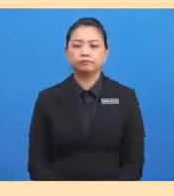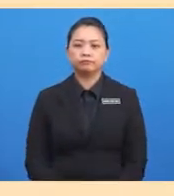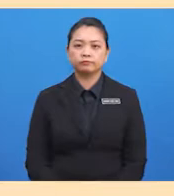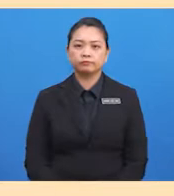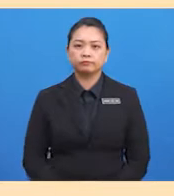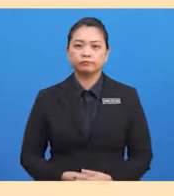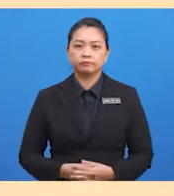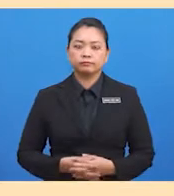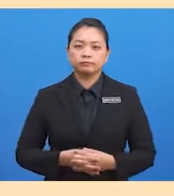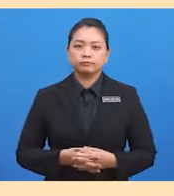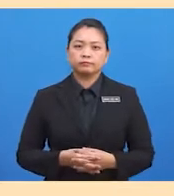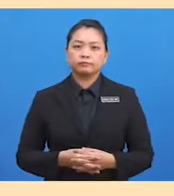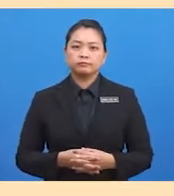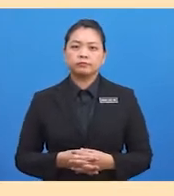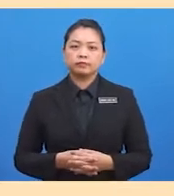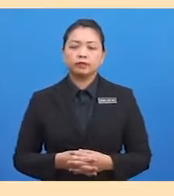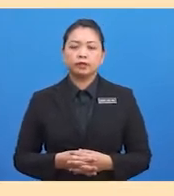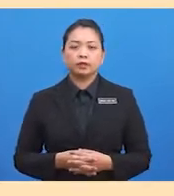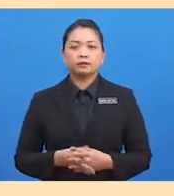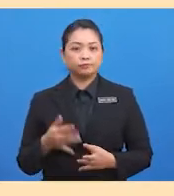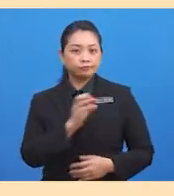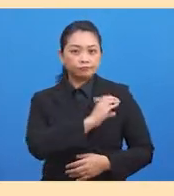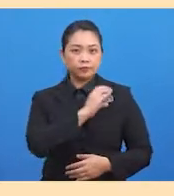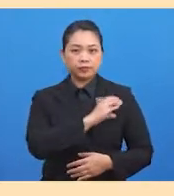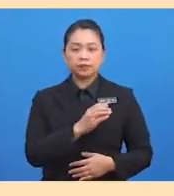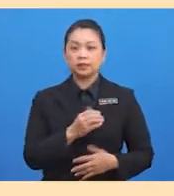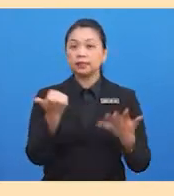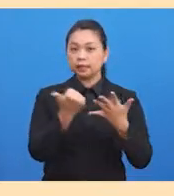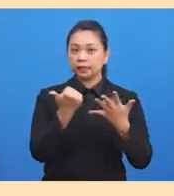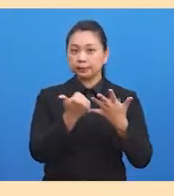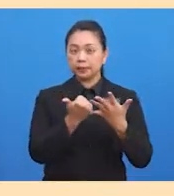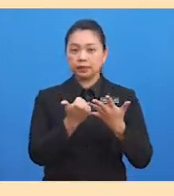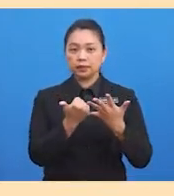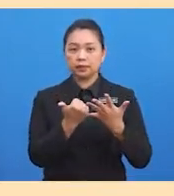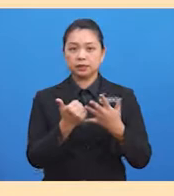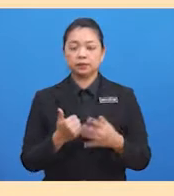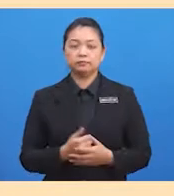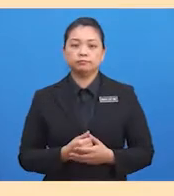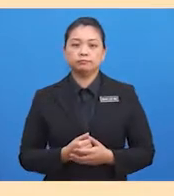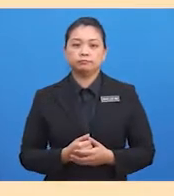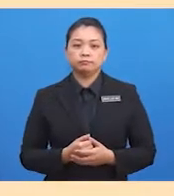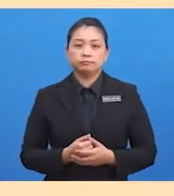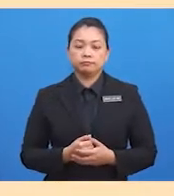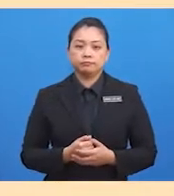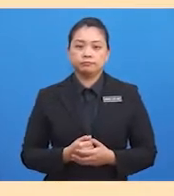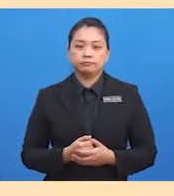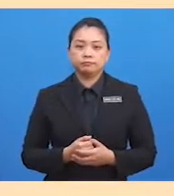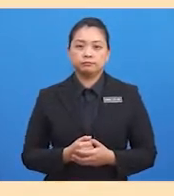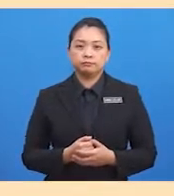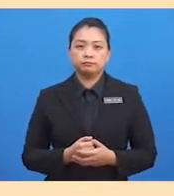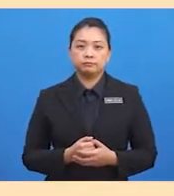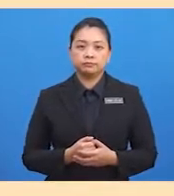kiri kelima kehidupan manusia zaman prasejarah yang akan diterangkan seterusnya adalah